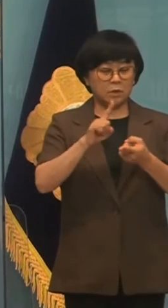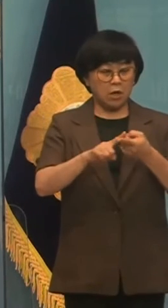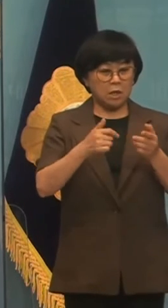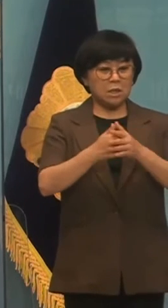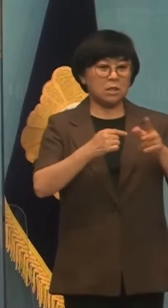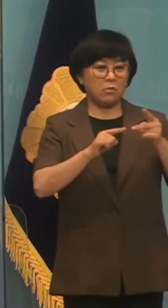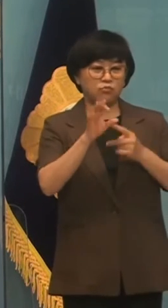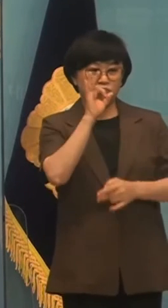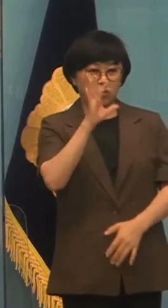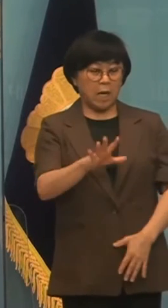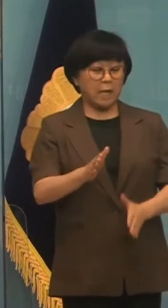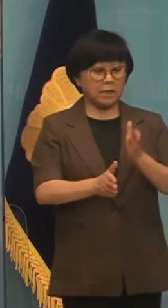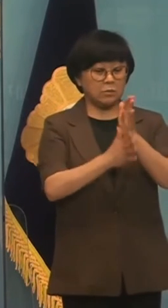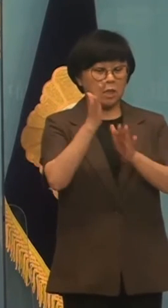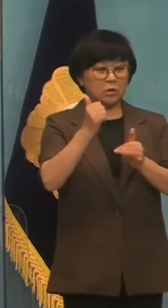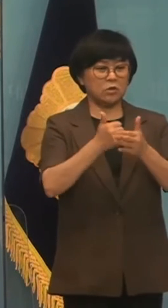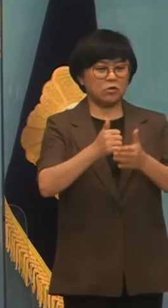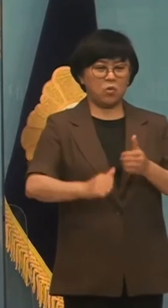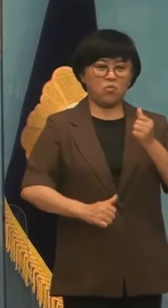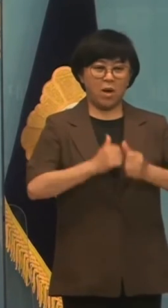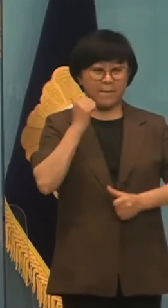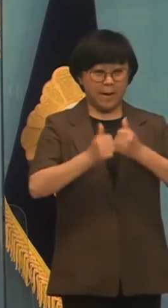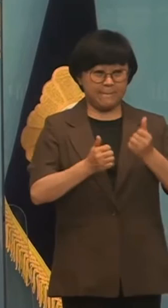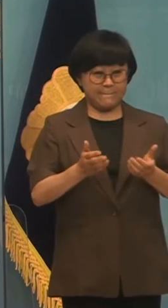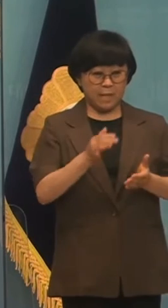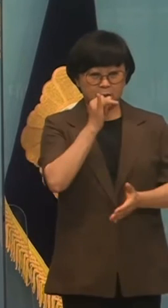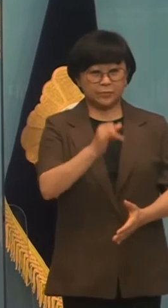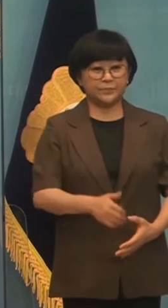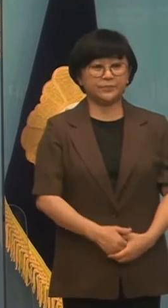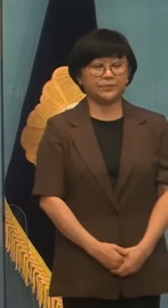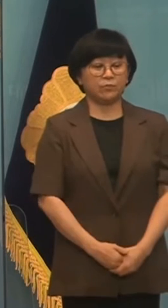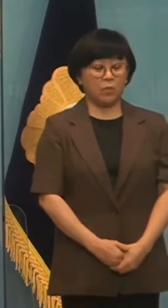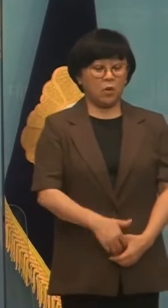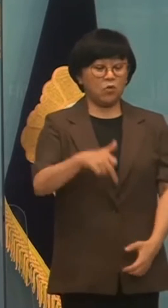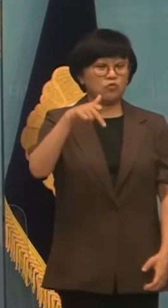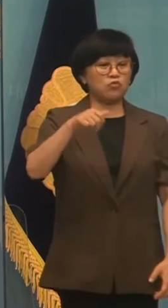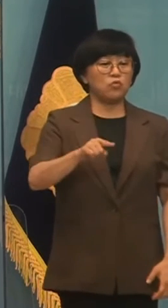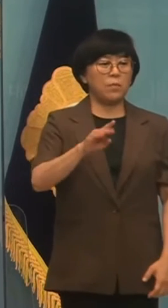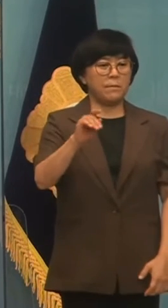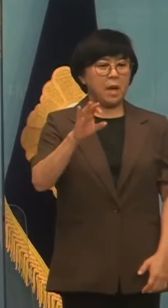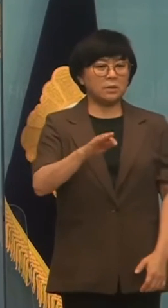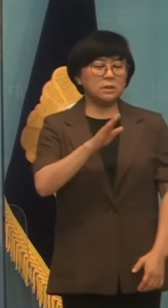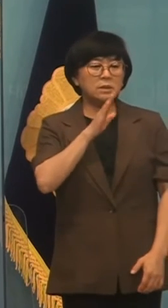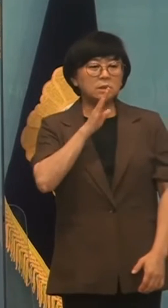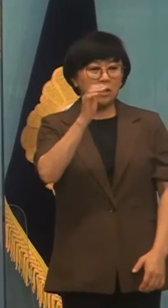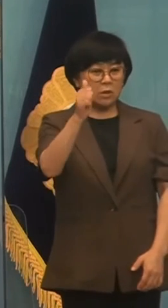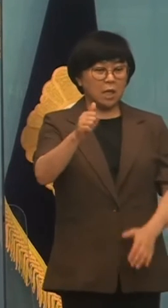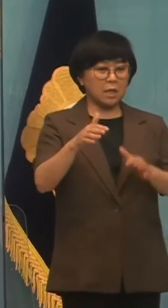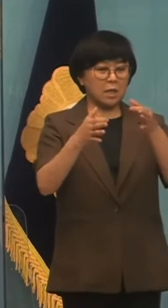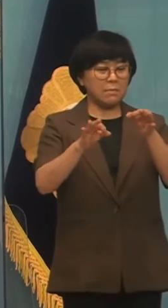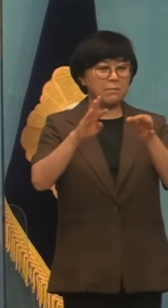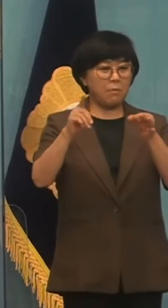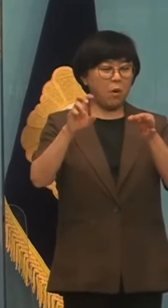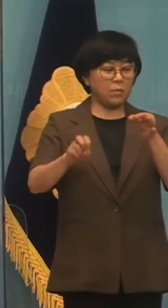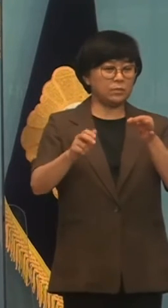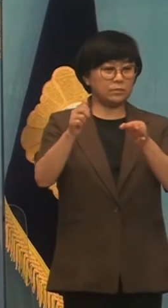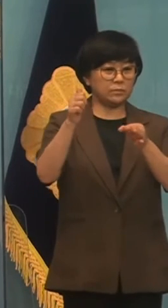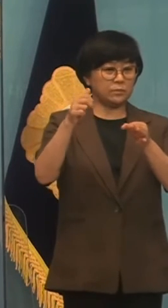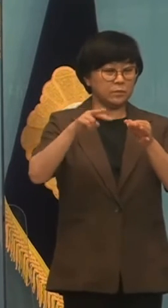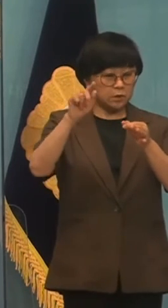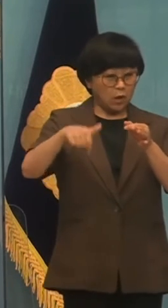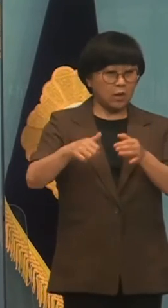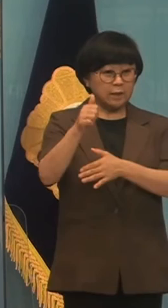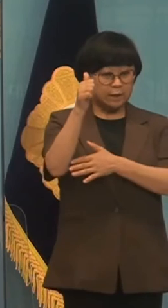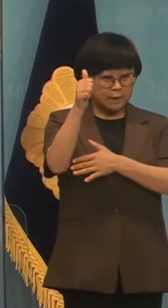어렵고 시민들의 분노만 부채질할 뿐입니다. 쿠팡의 실질적 총수인 김범석 의장은 지금이라도